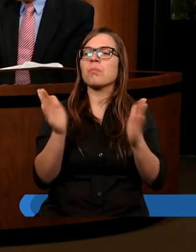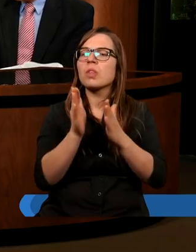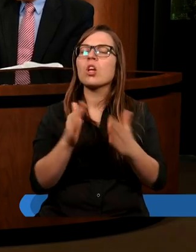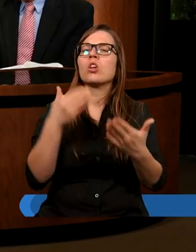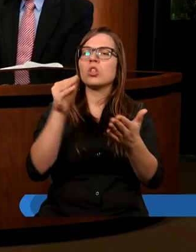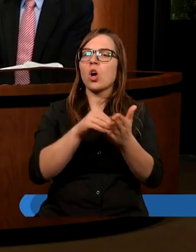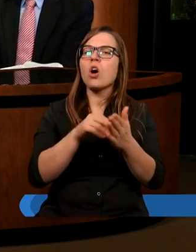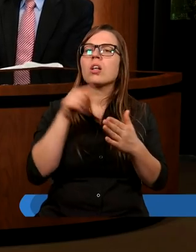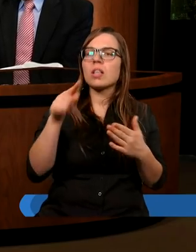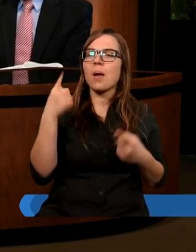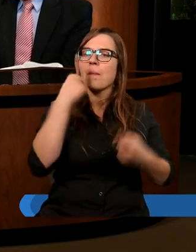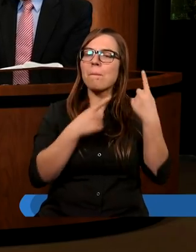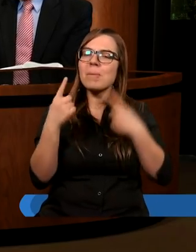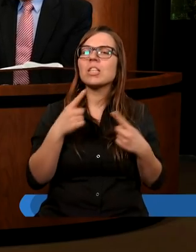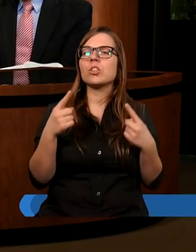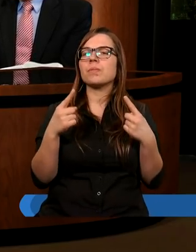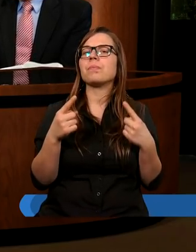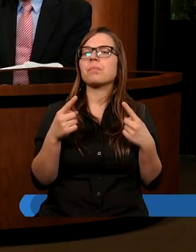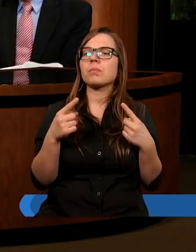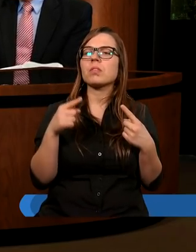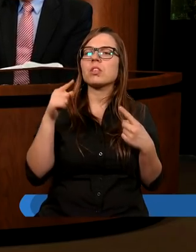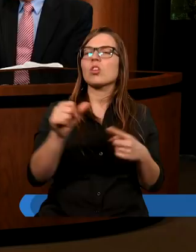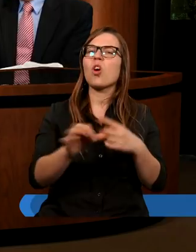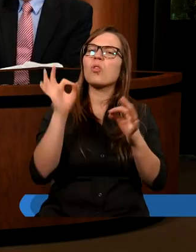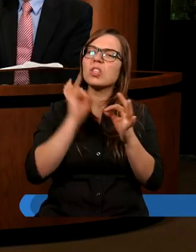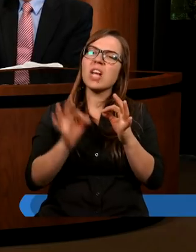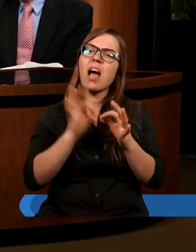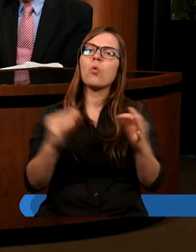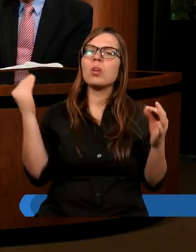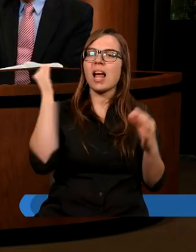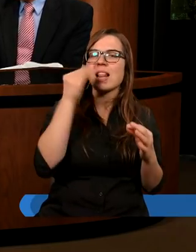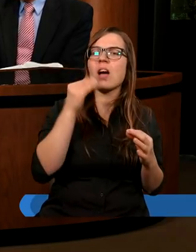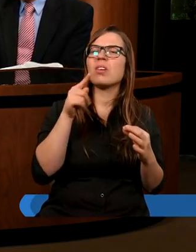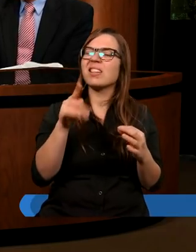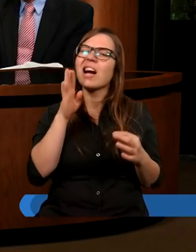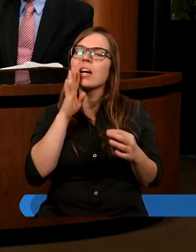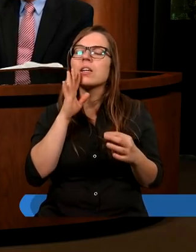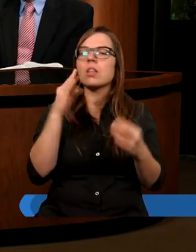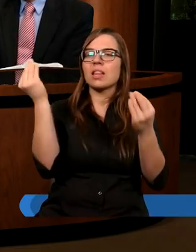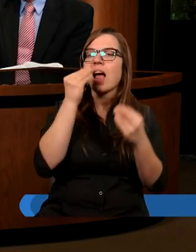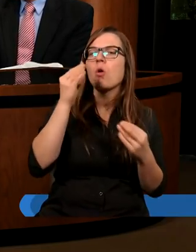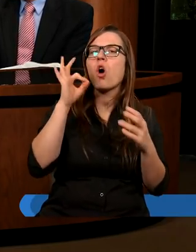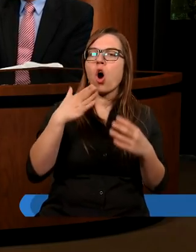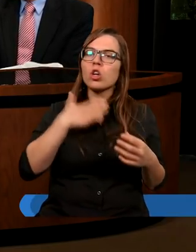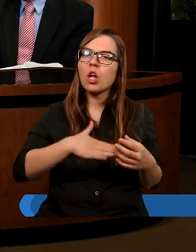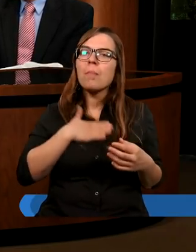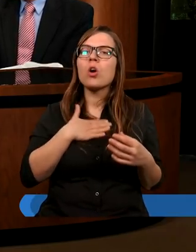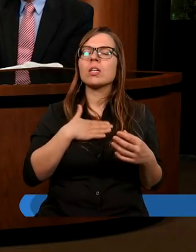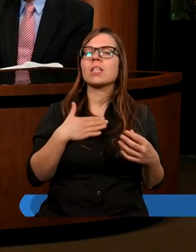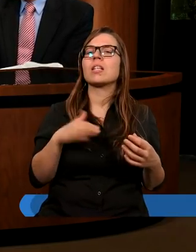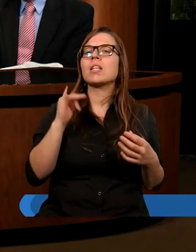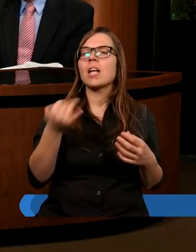chciałem podać tę myśl, że to są szczególne nauki, takie jak nauka o sobocie,